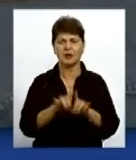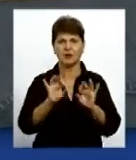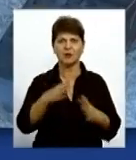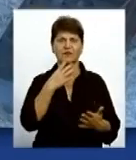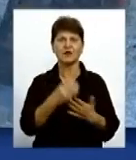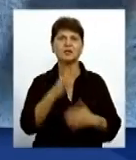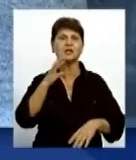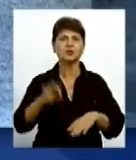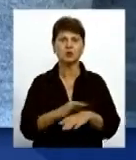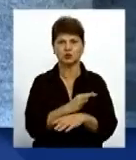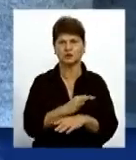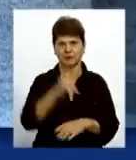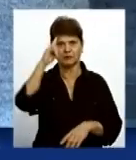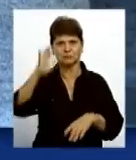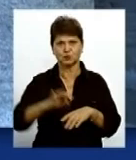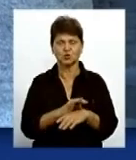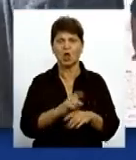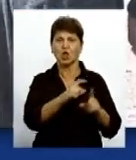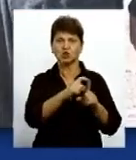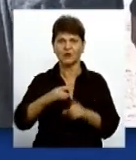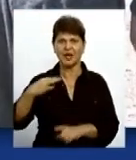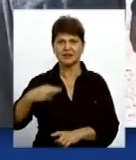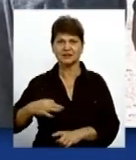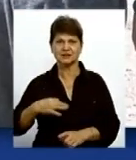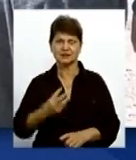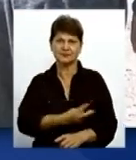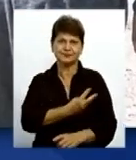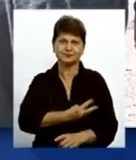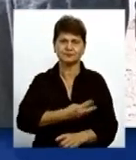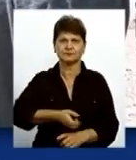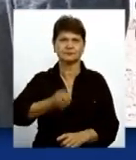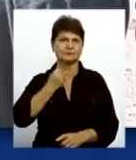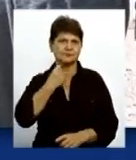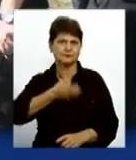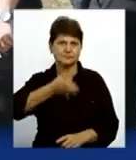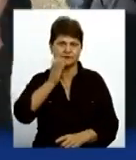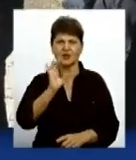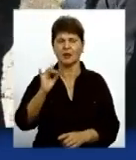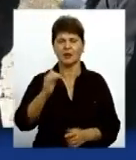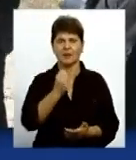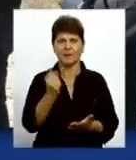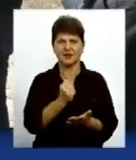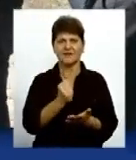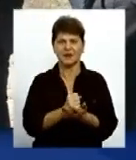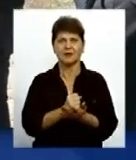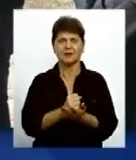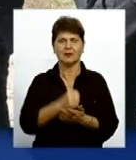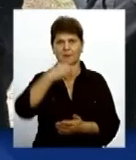дружини Благовірний Слова сина про пристрасть невістки до Чарки підтвердив і Свекор підозрюваного